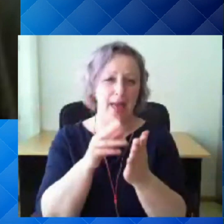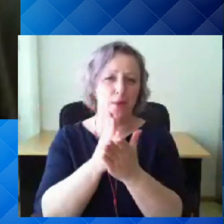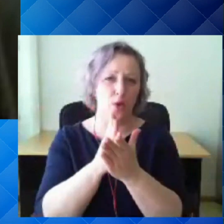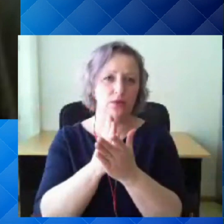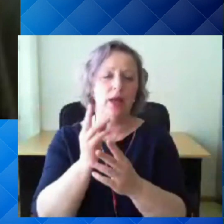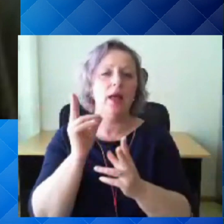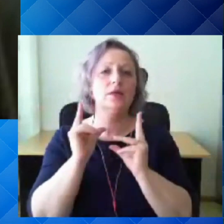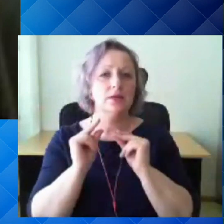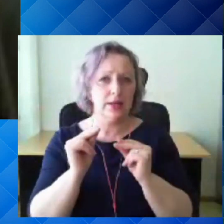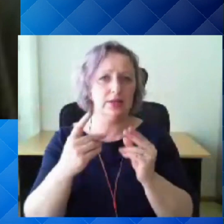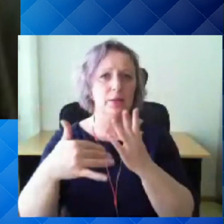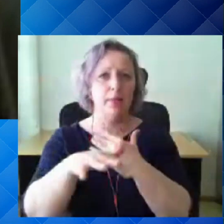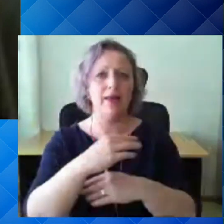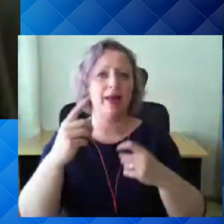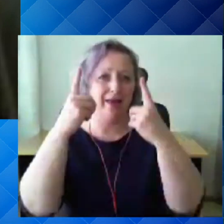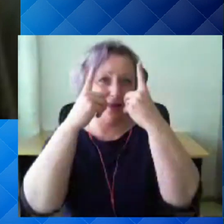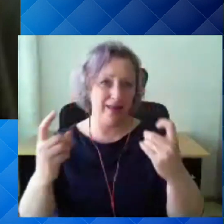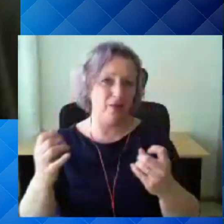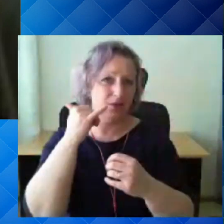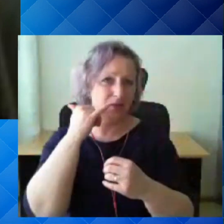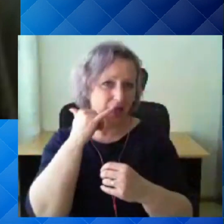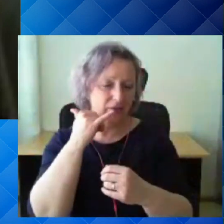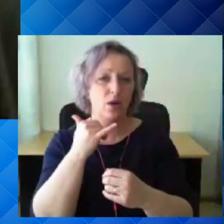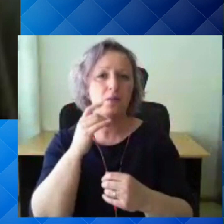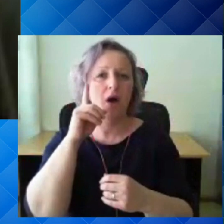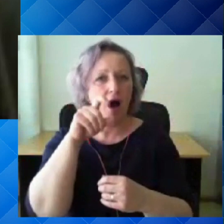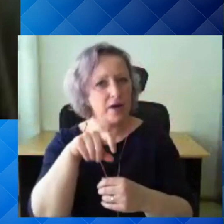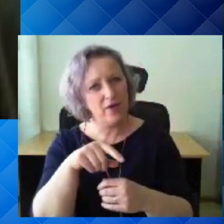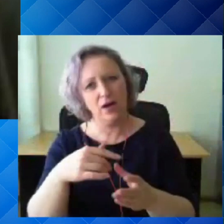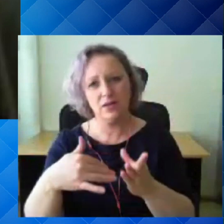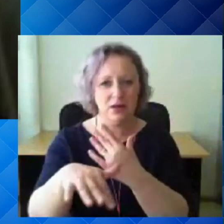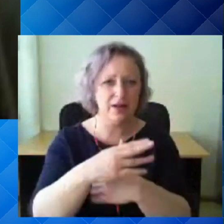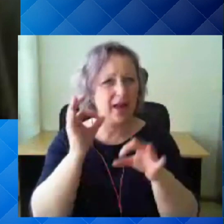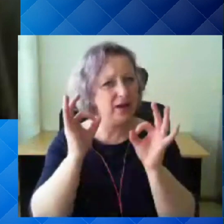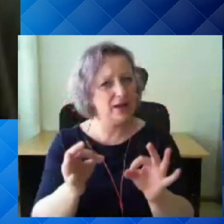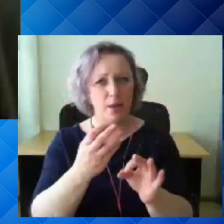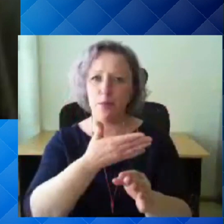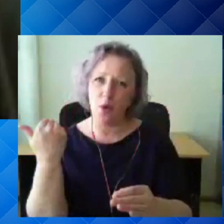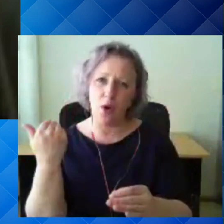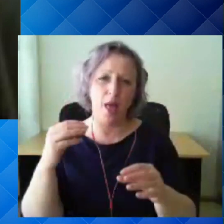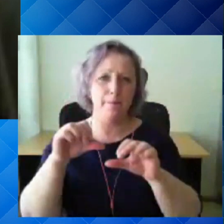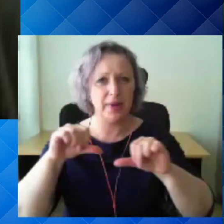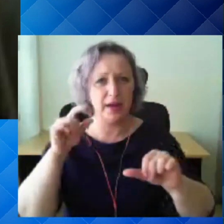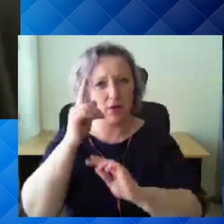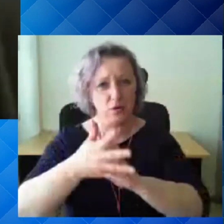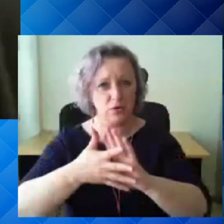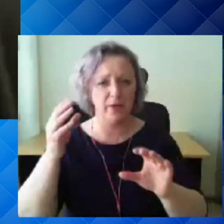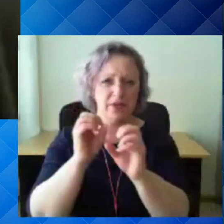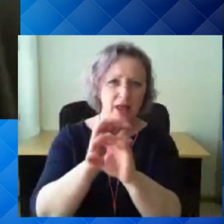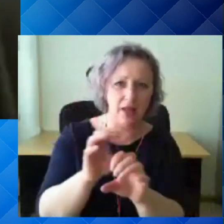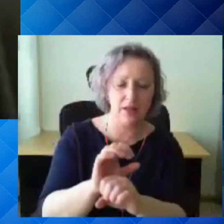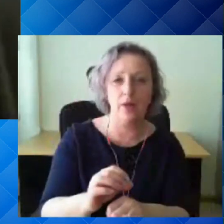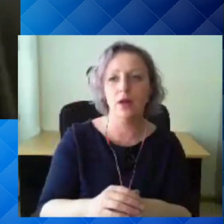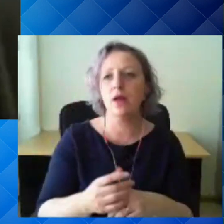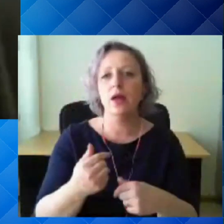võibolla kõige õigemad need korraldusid tõigendama. Ma pigem ütleks, kui on ettevõtjatel